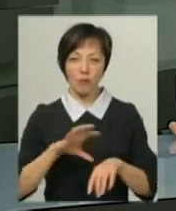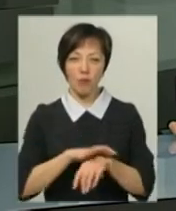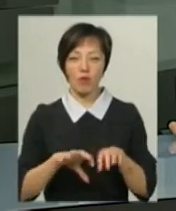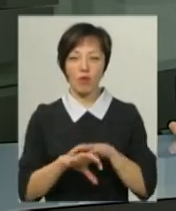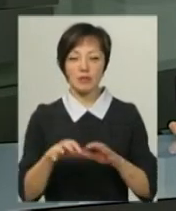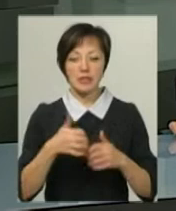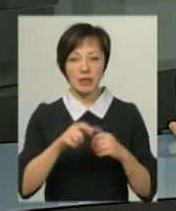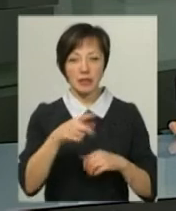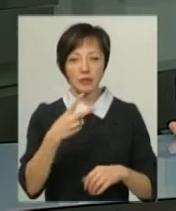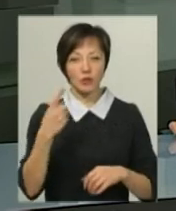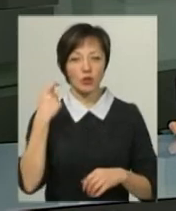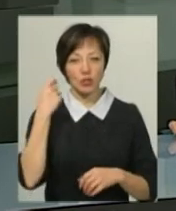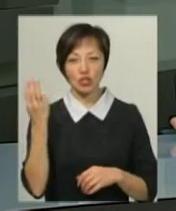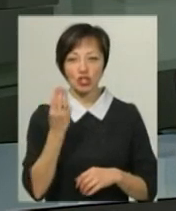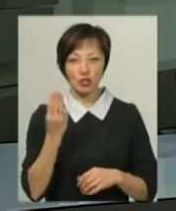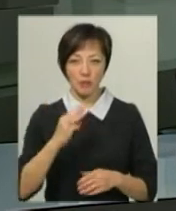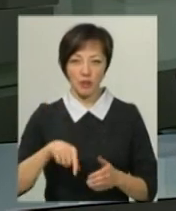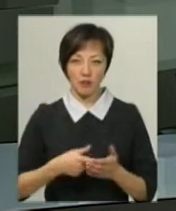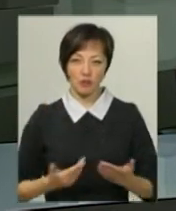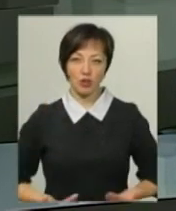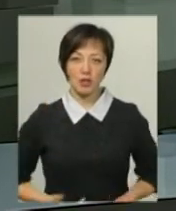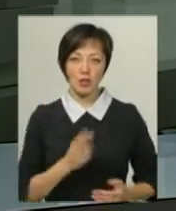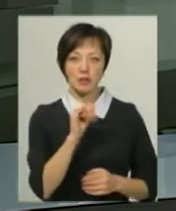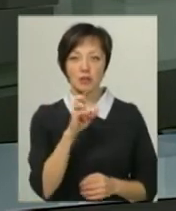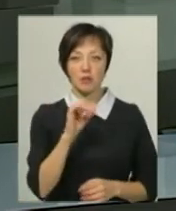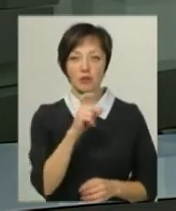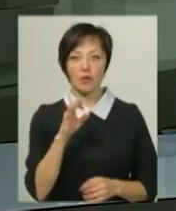Серед них і 21-річний шепотівчанин Сергій Цибізов.